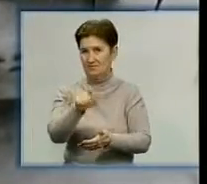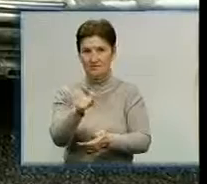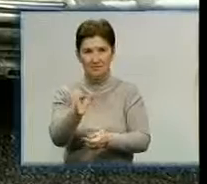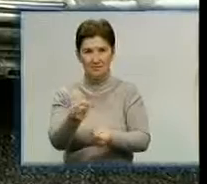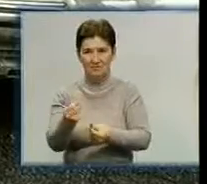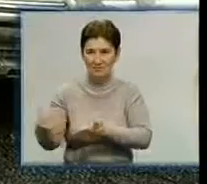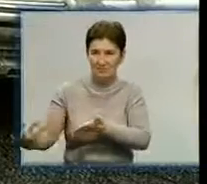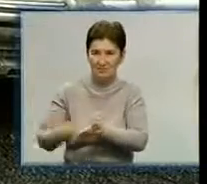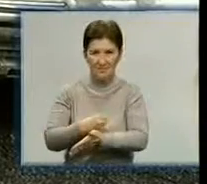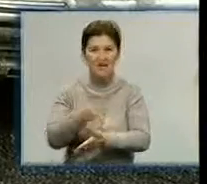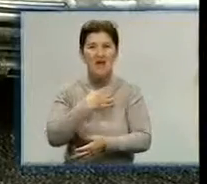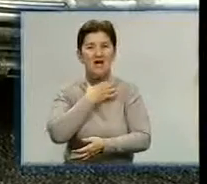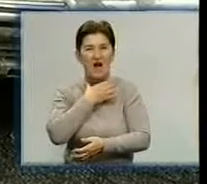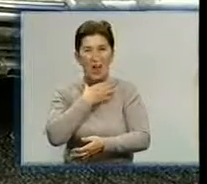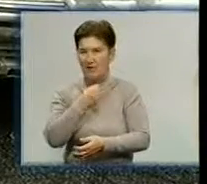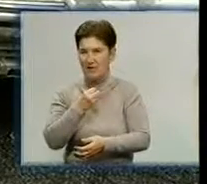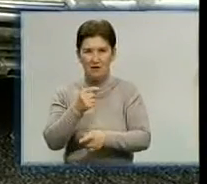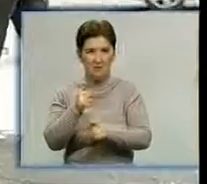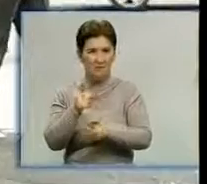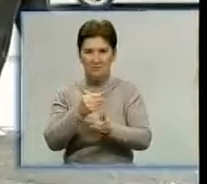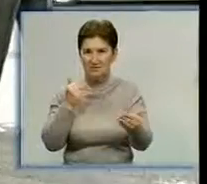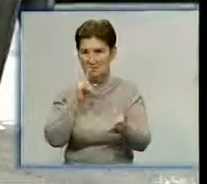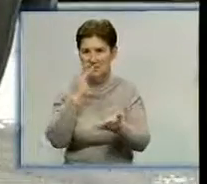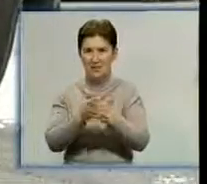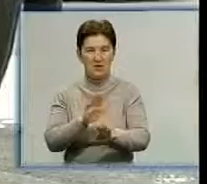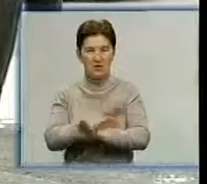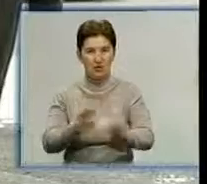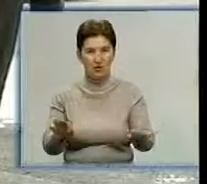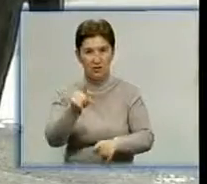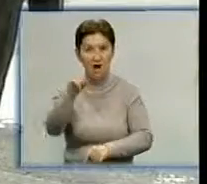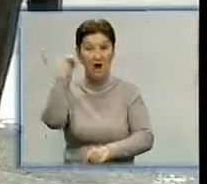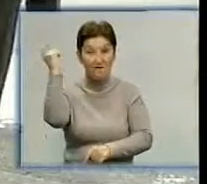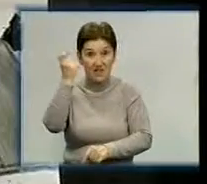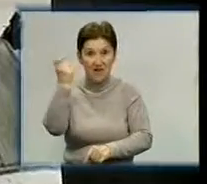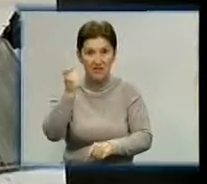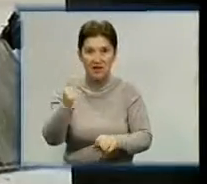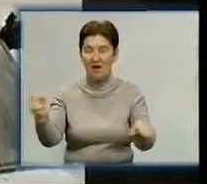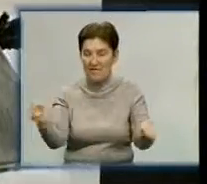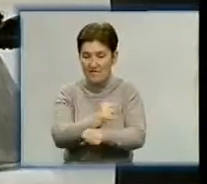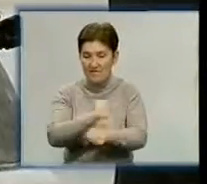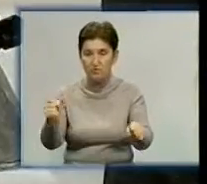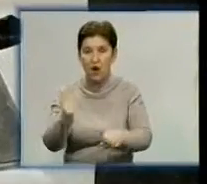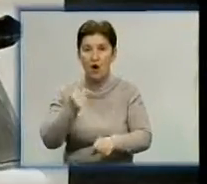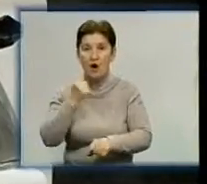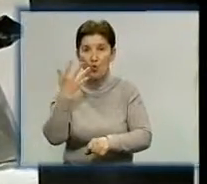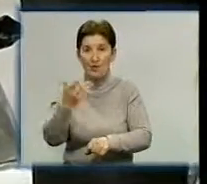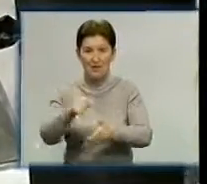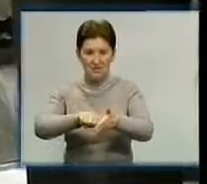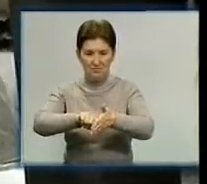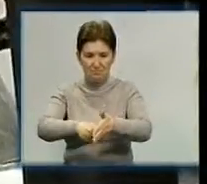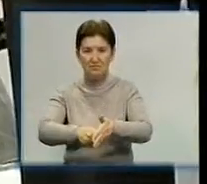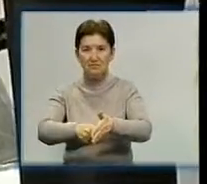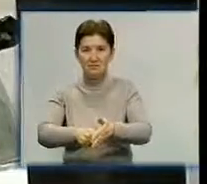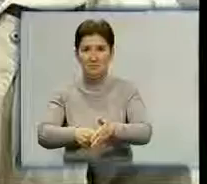отримає, адже в стандартній страховці подібні випадки не передбачені. За словами власника машини, вибух стався, коли повертав ключ у замку запалювання.